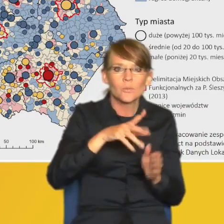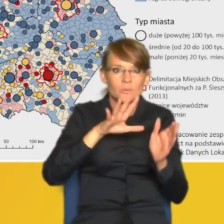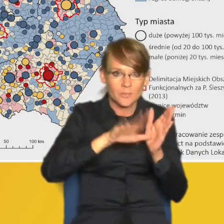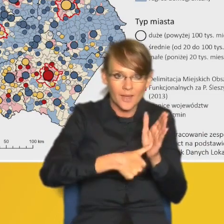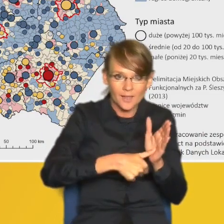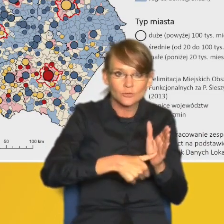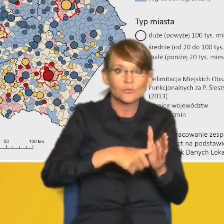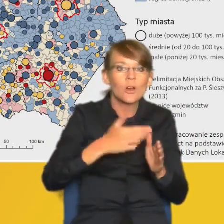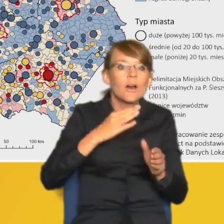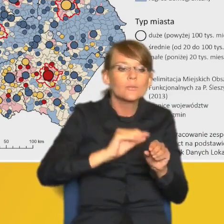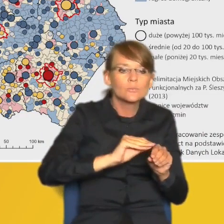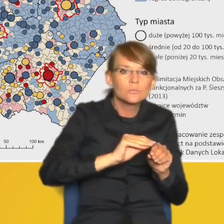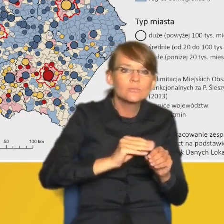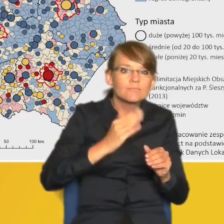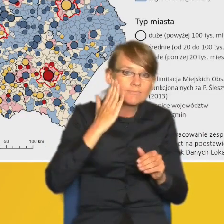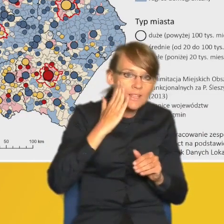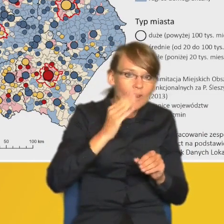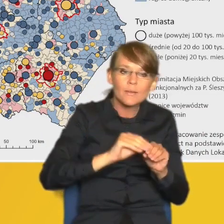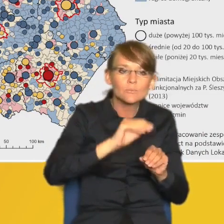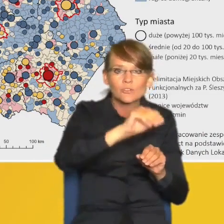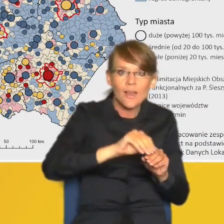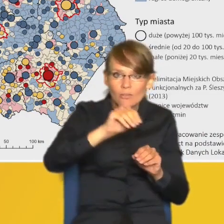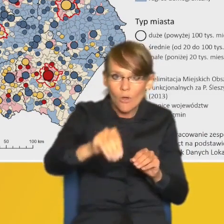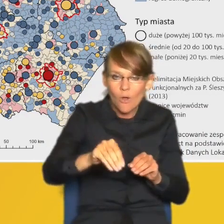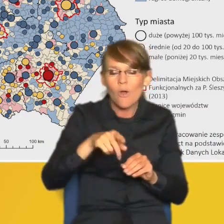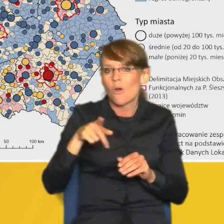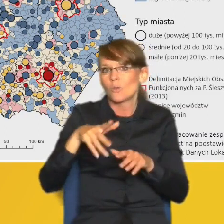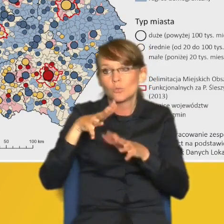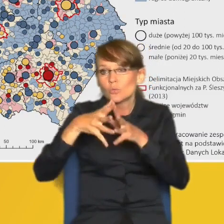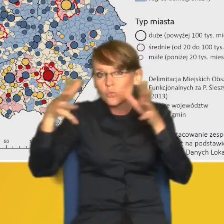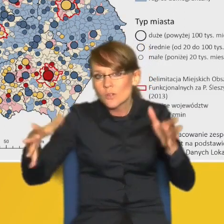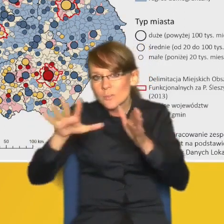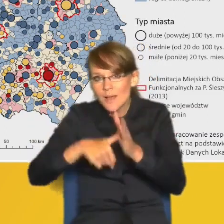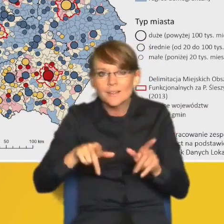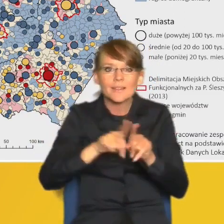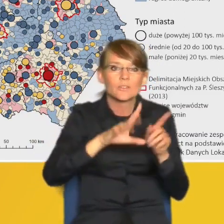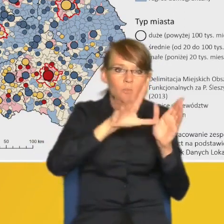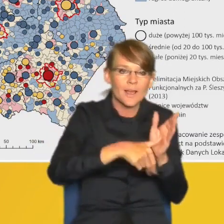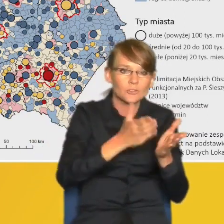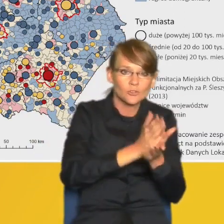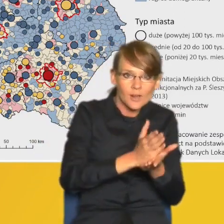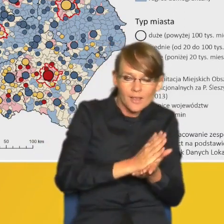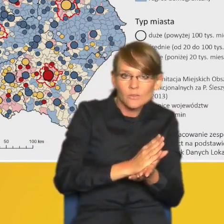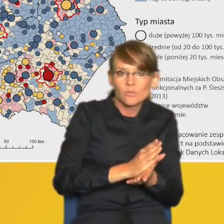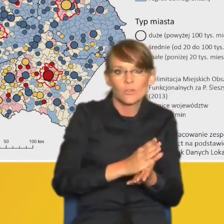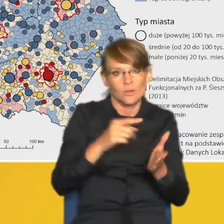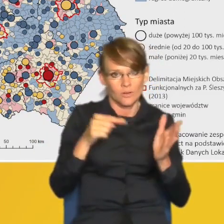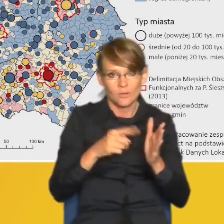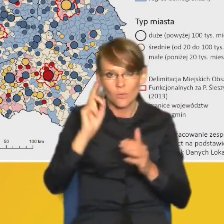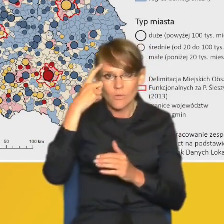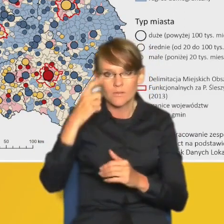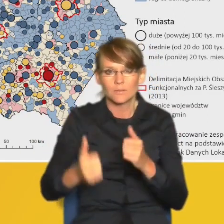staje się w przypadku dużych miast, także miast średnich, niektórych małych miast dominującym czynnikiem